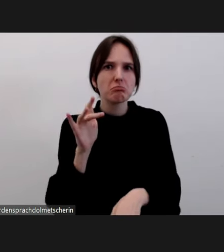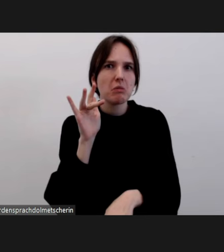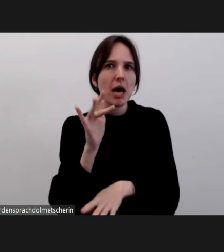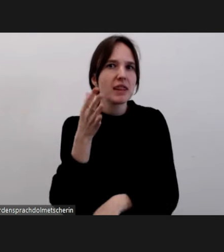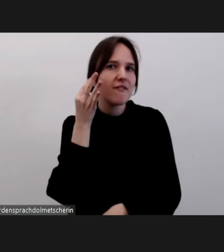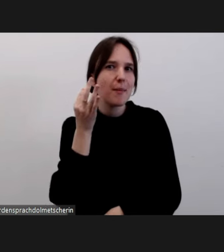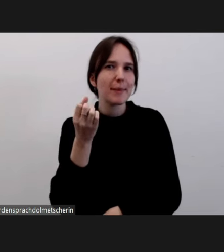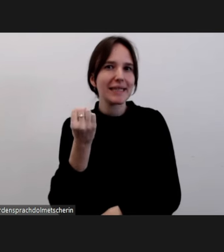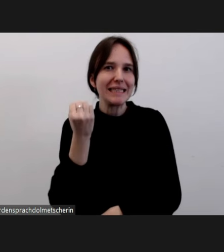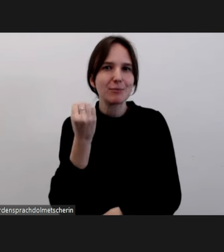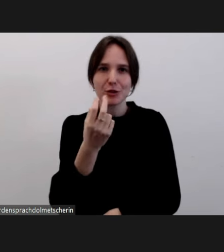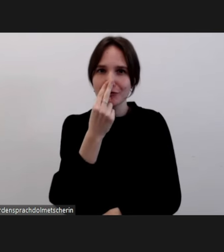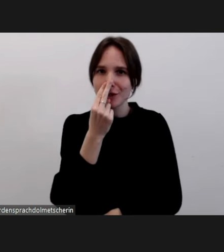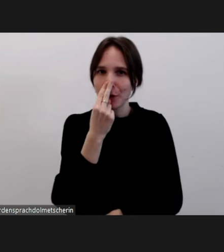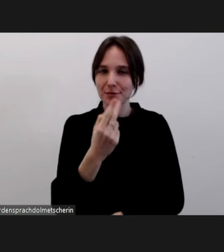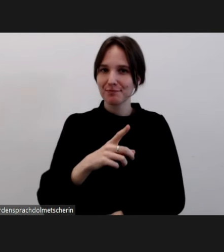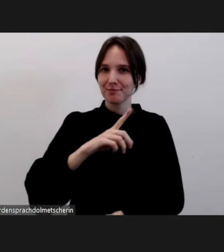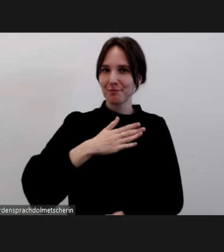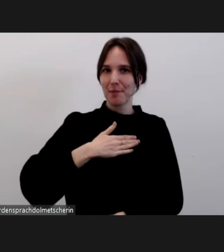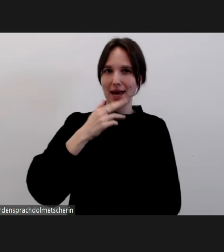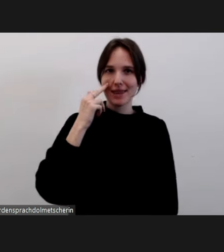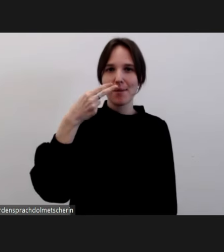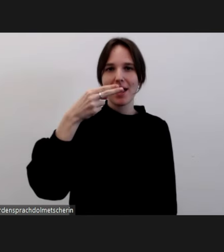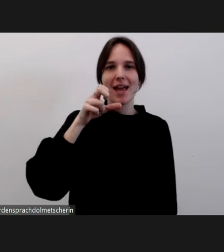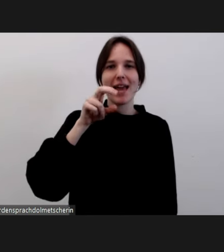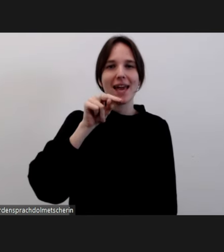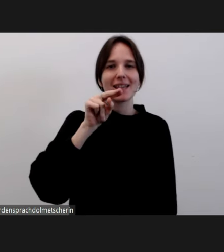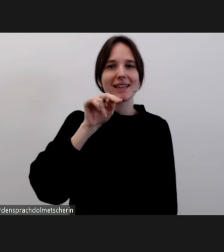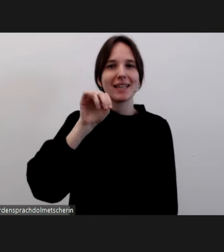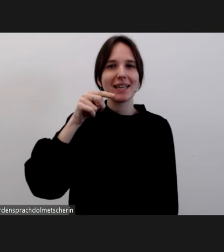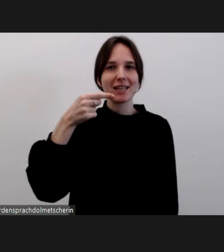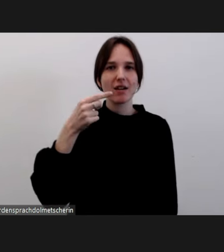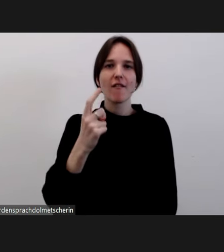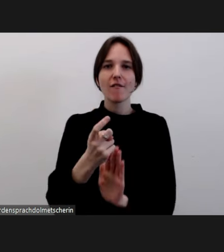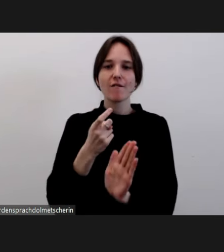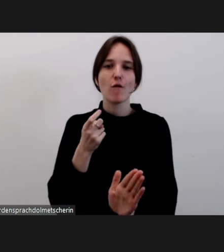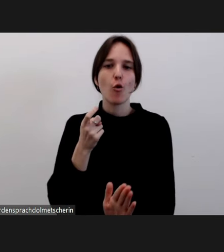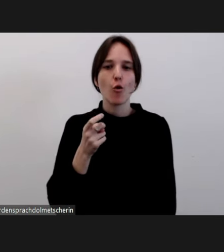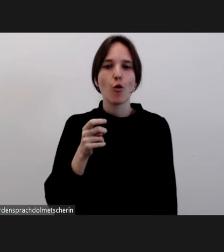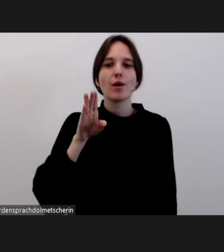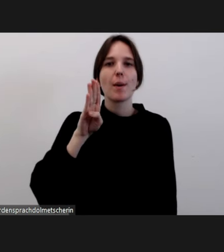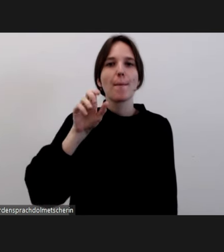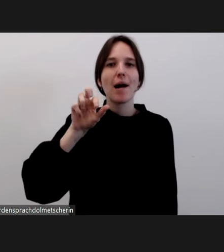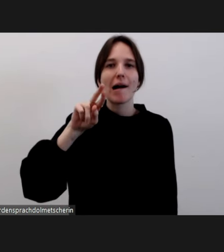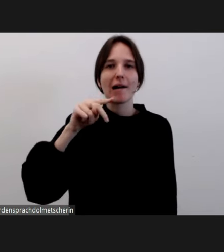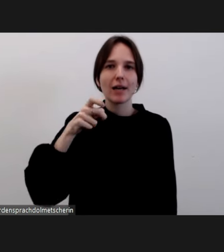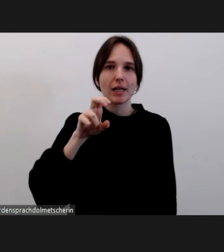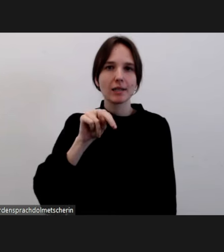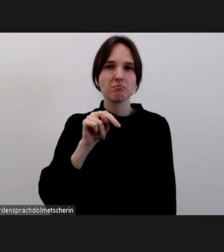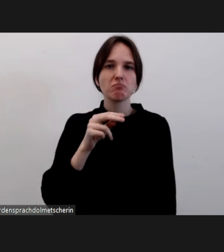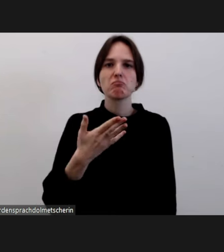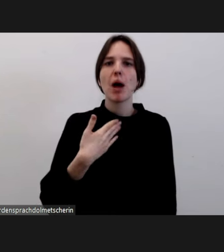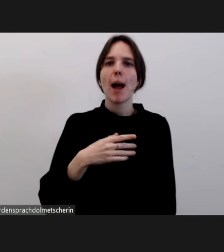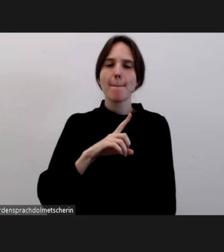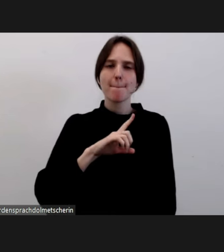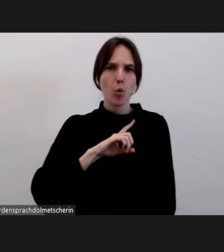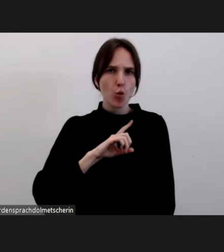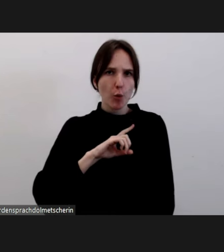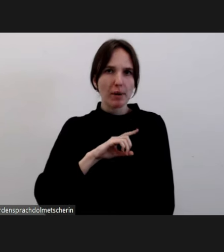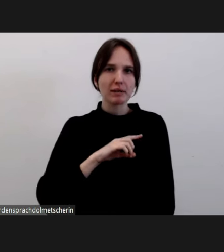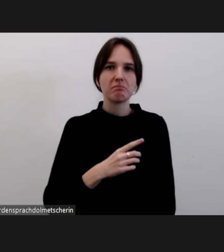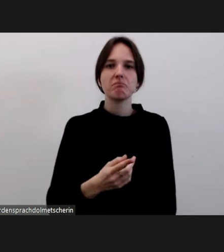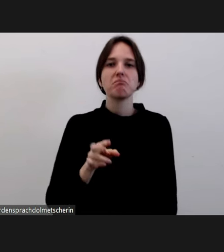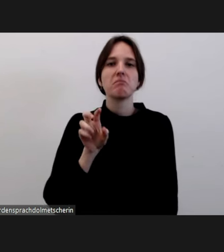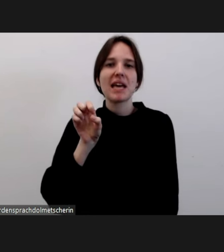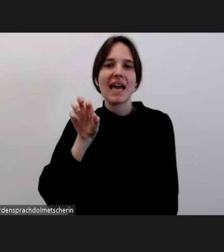bin Henning von Bargen, Pronomen eher ihm, und leite zusammen mit meiner Kollegin Ines Kappert das Gunda